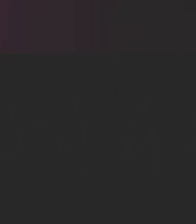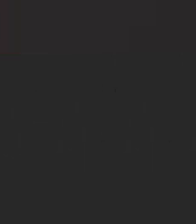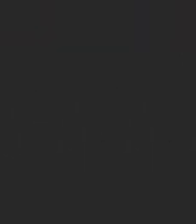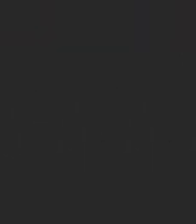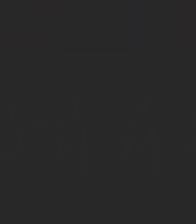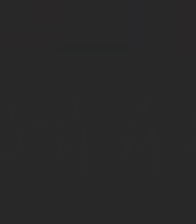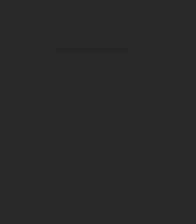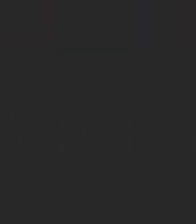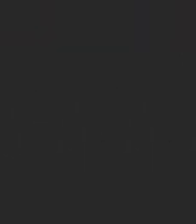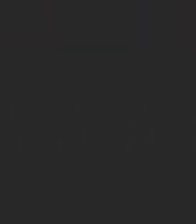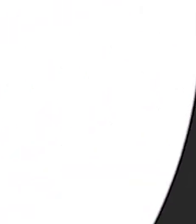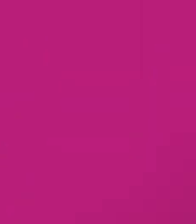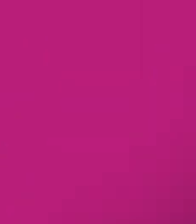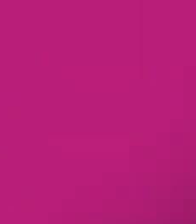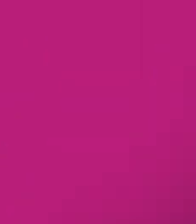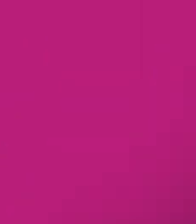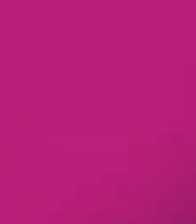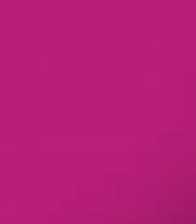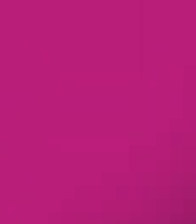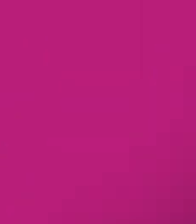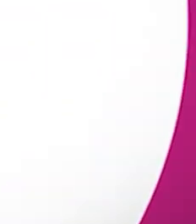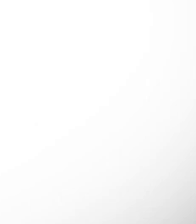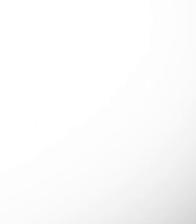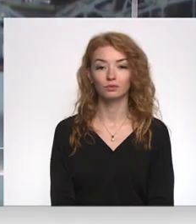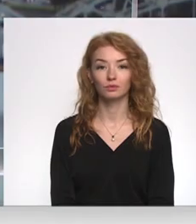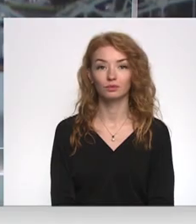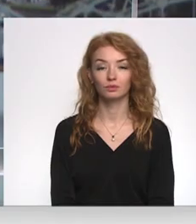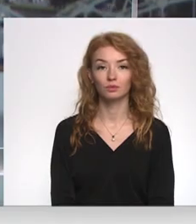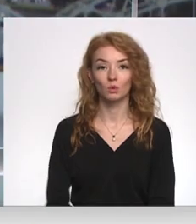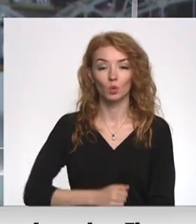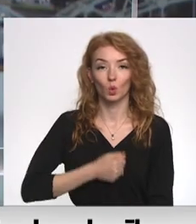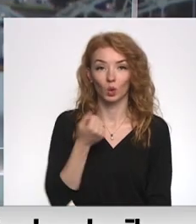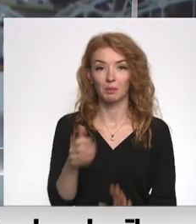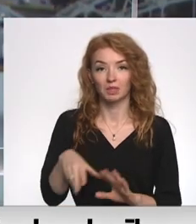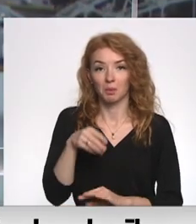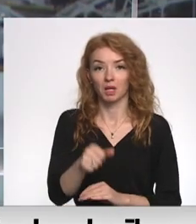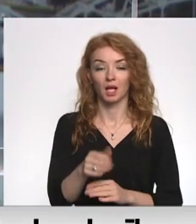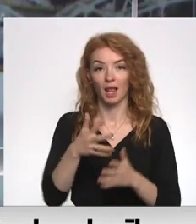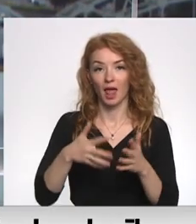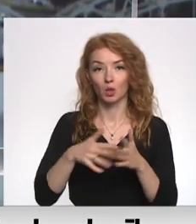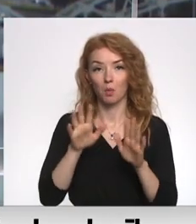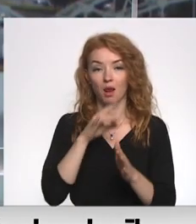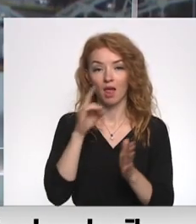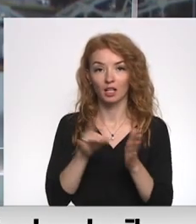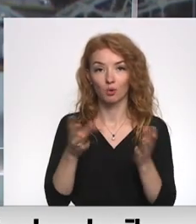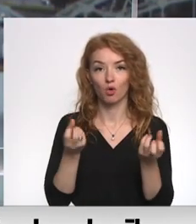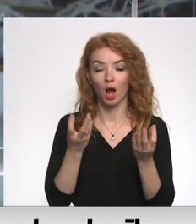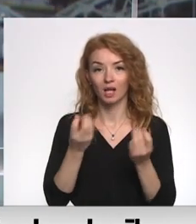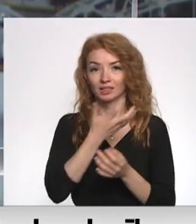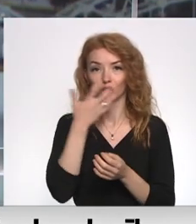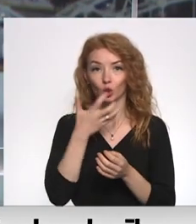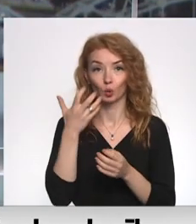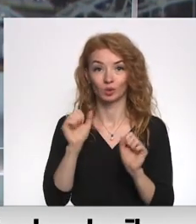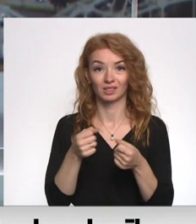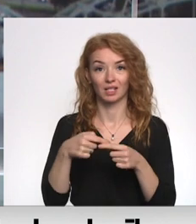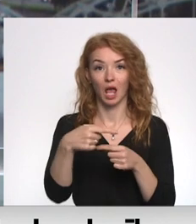Re! Viss ēters ir te! Grūtības apmaksāt rēķinus par elektrību, gāzu un siltumu ziemā